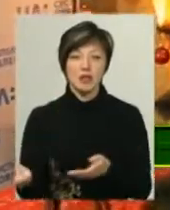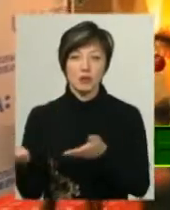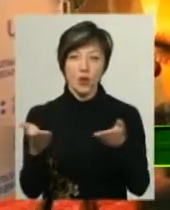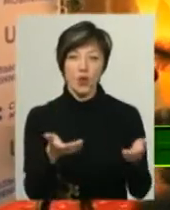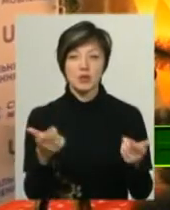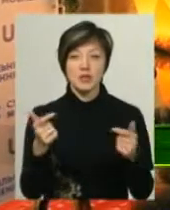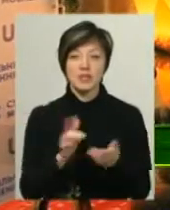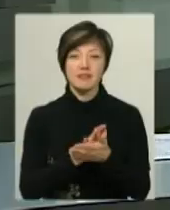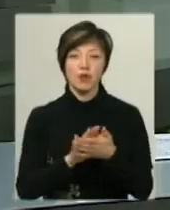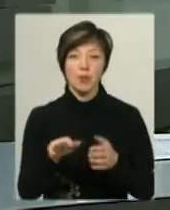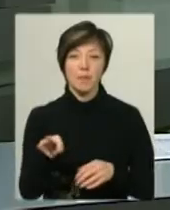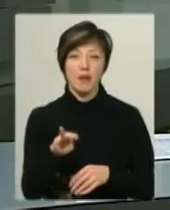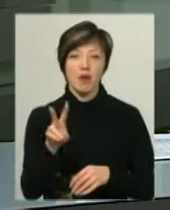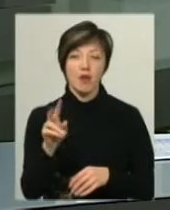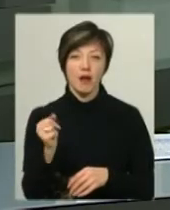Миколая.